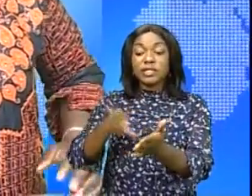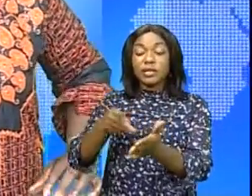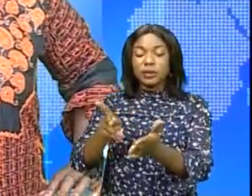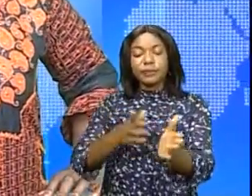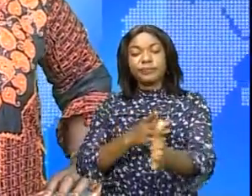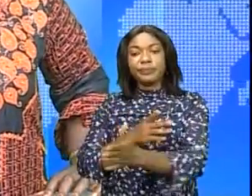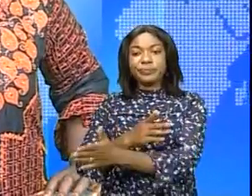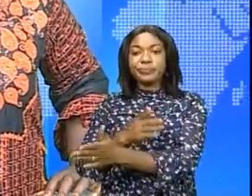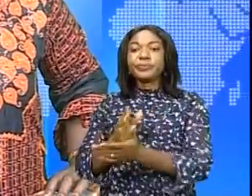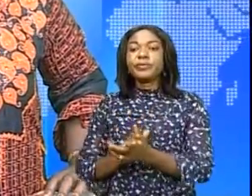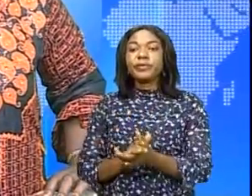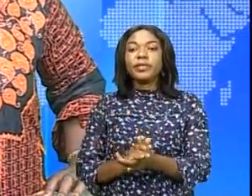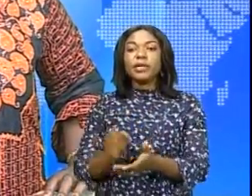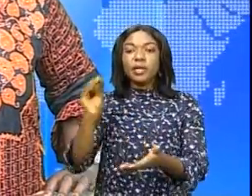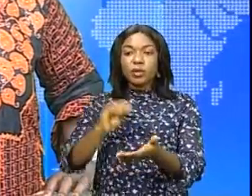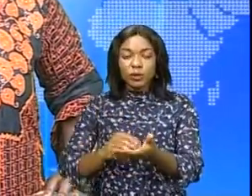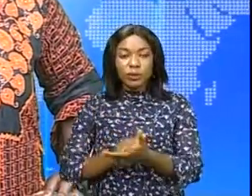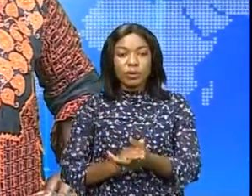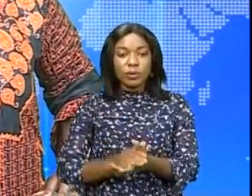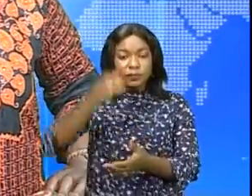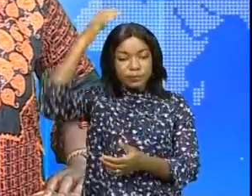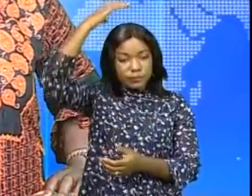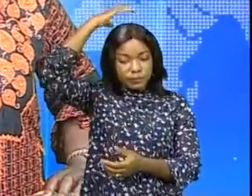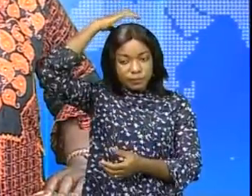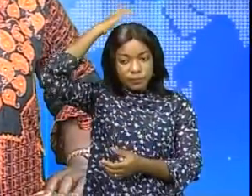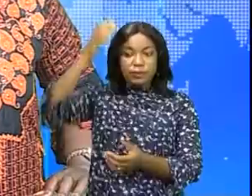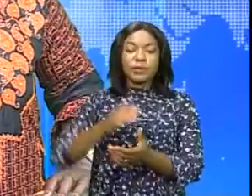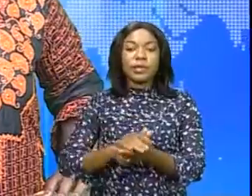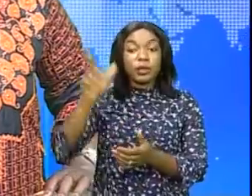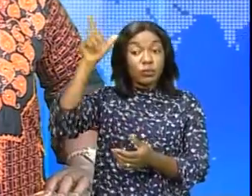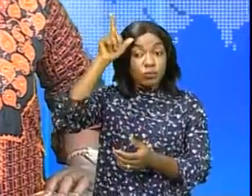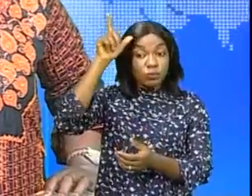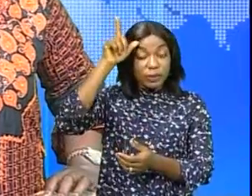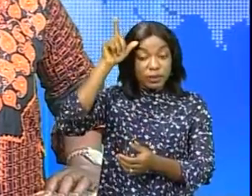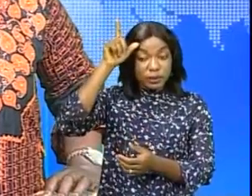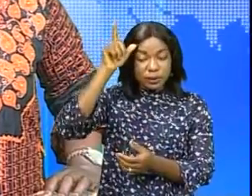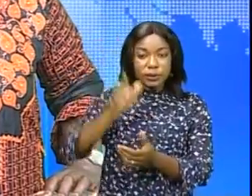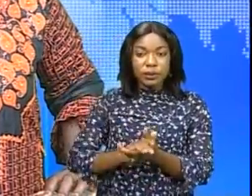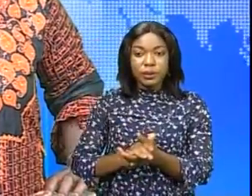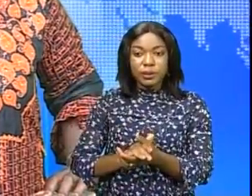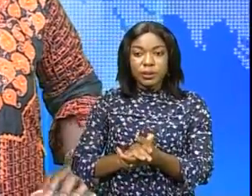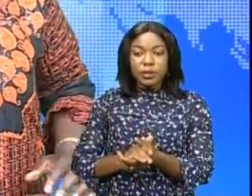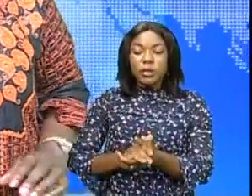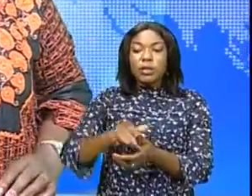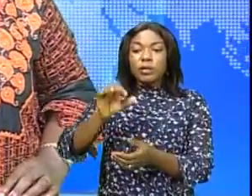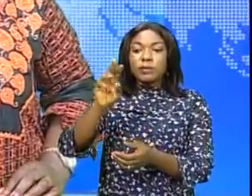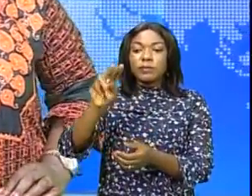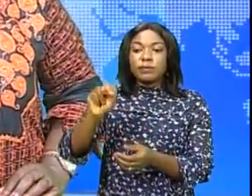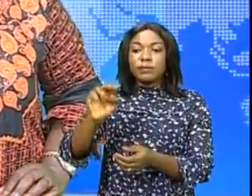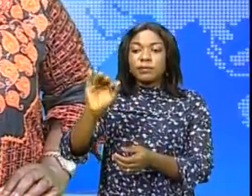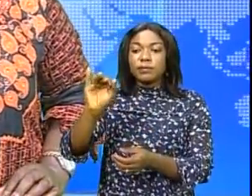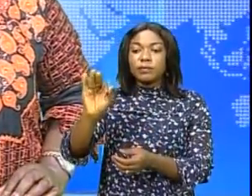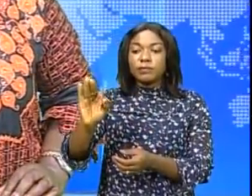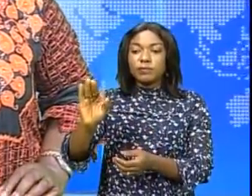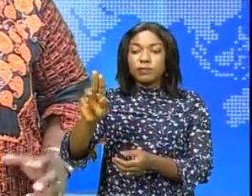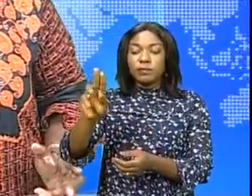Et puis, la dépouille mortelle de feu, l'archevêque métropolitain de Lubumbashi, Monseigneur Jean-Pierre Tafunga Mbaio, est arrivé hier